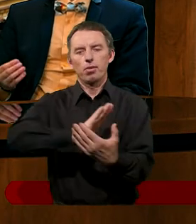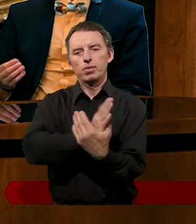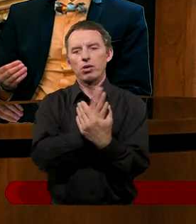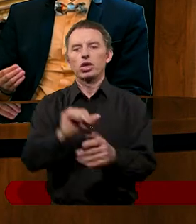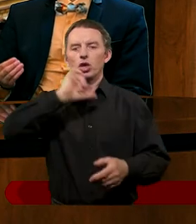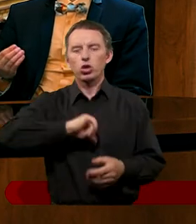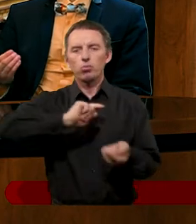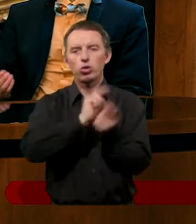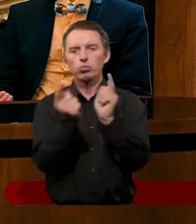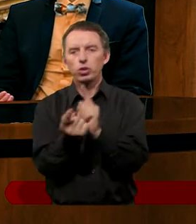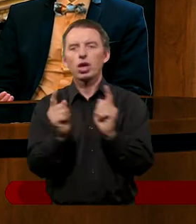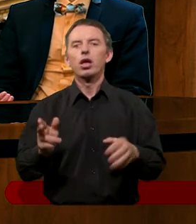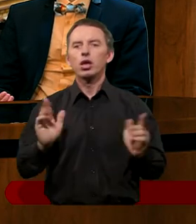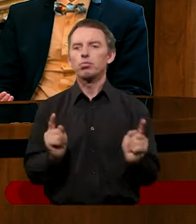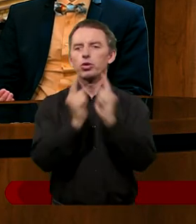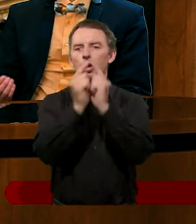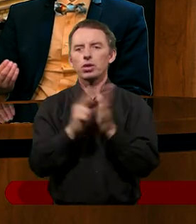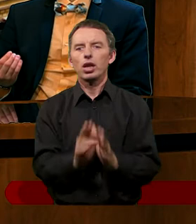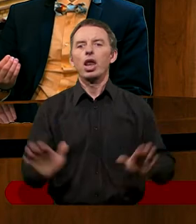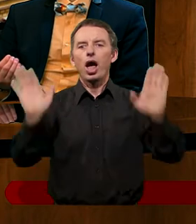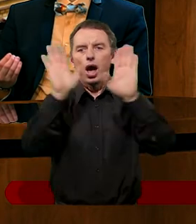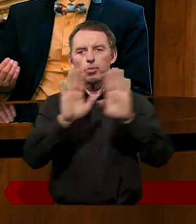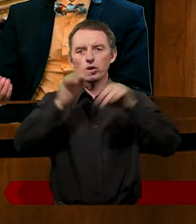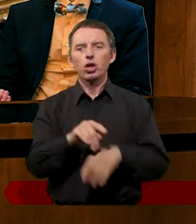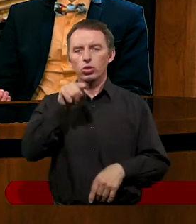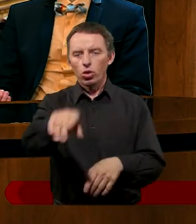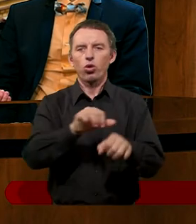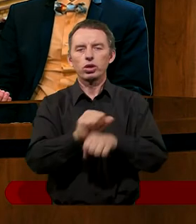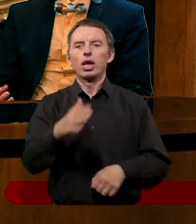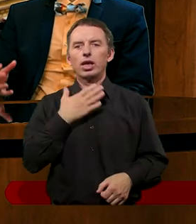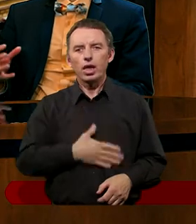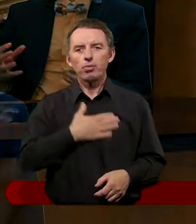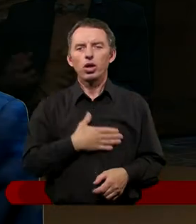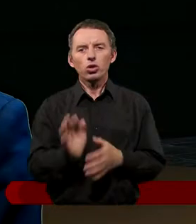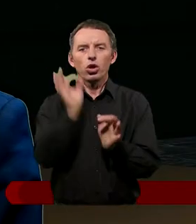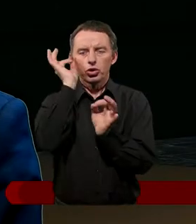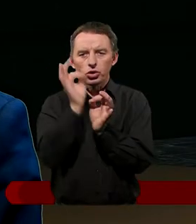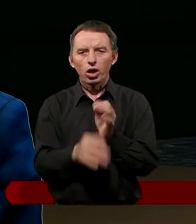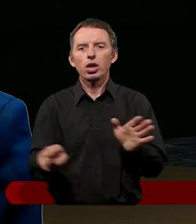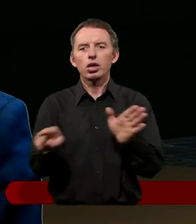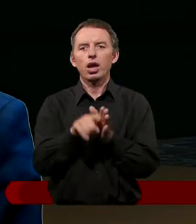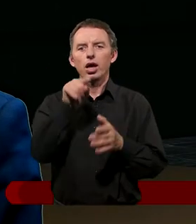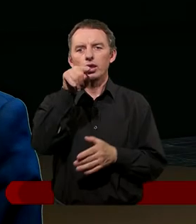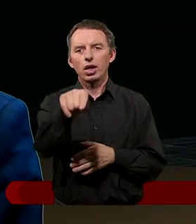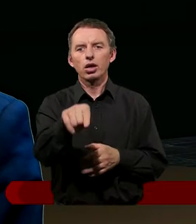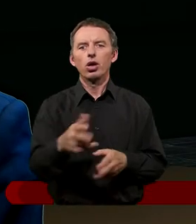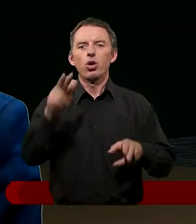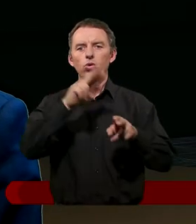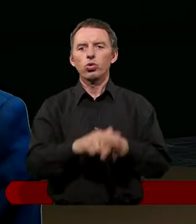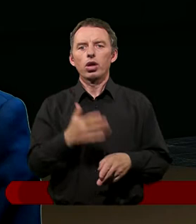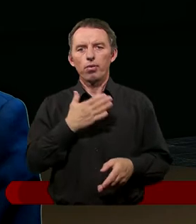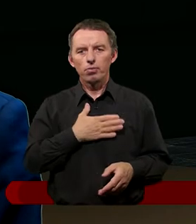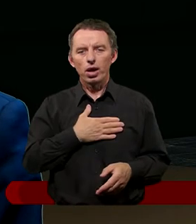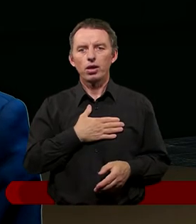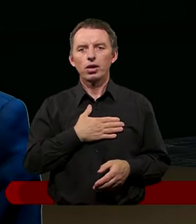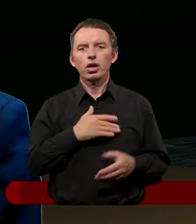Dlaczego spotykamy się na nabożeństwo co szabat? Abyśmy mieli szczególną relację ze sobą i szczególną relację z naszym